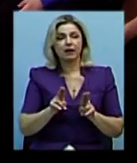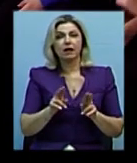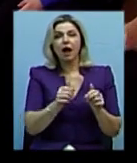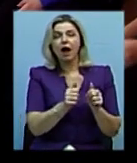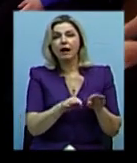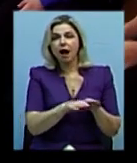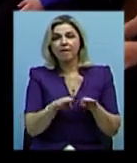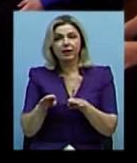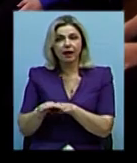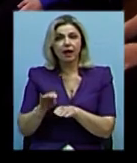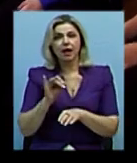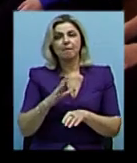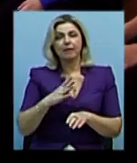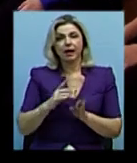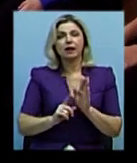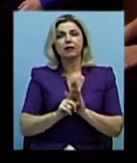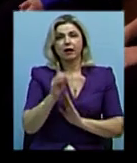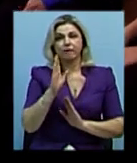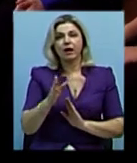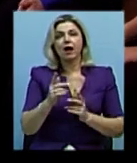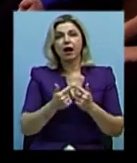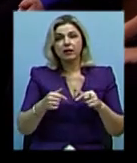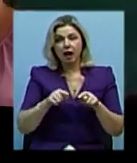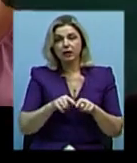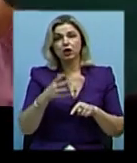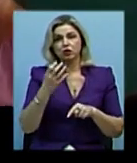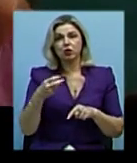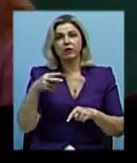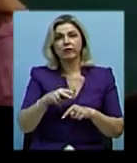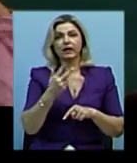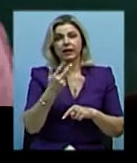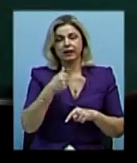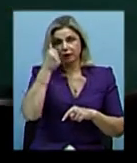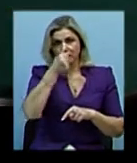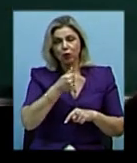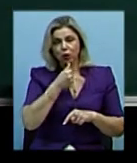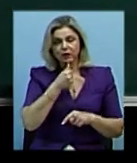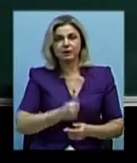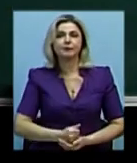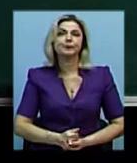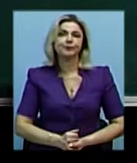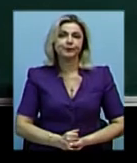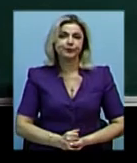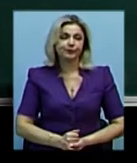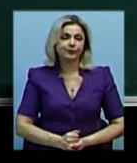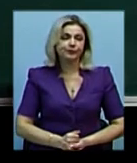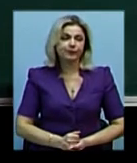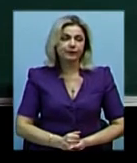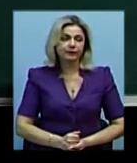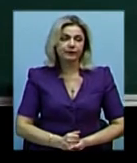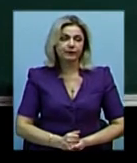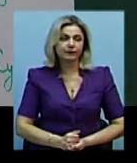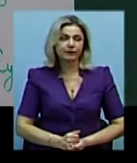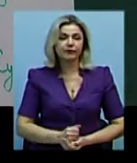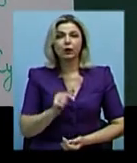Курченко впровадила у закладі ще в 2003 році. Тоді навчали здоровому способу життя. Сьогодні у такий спосіб вирішують